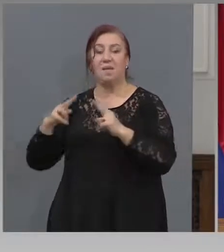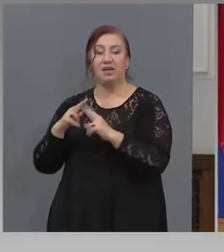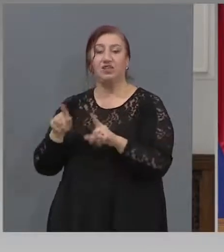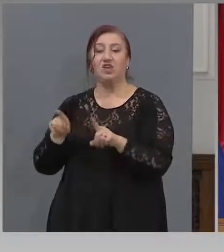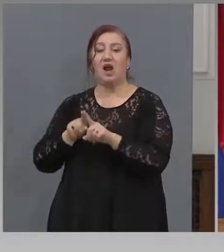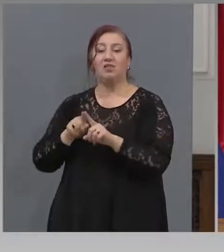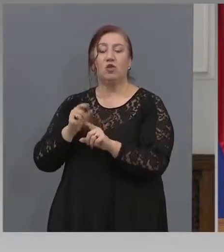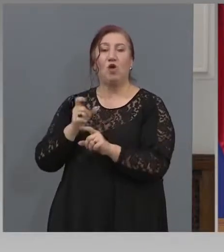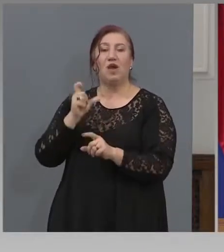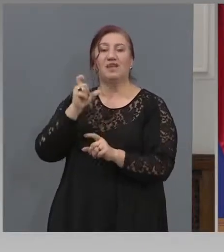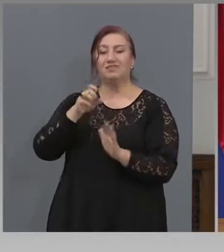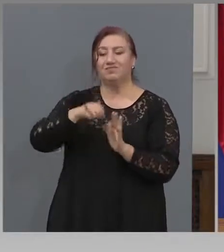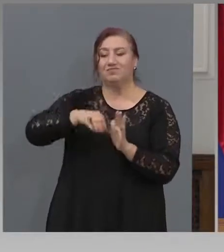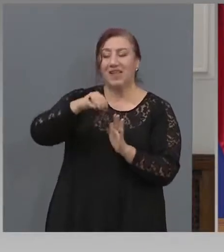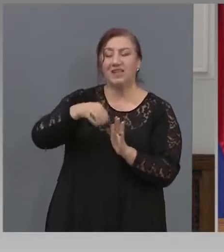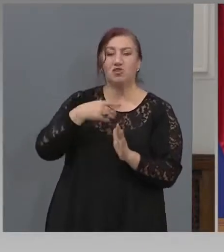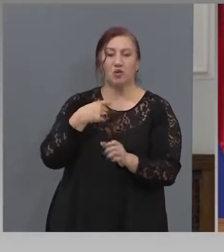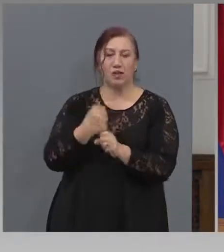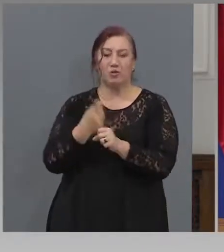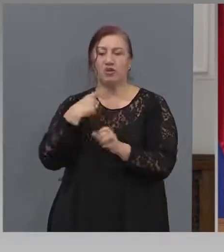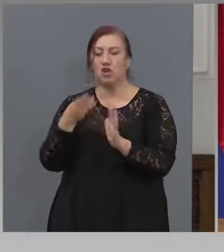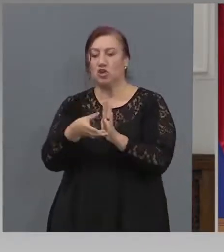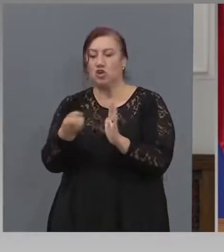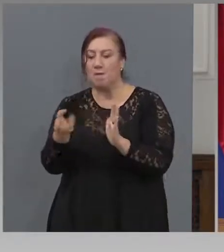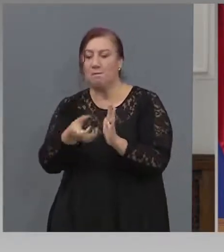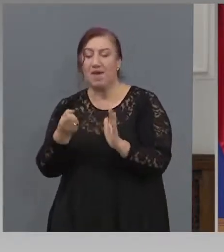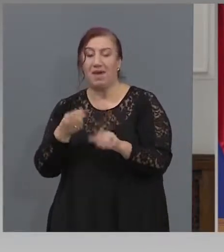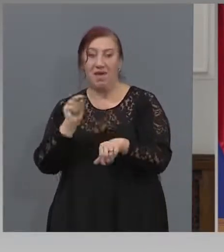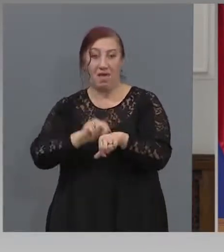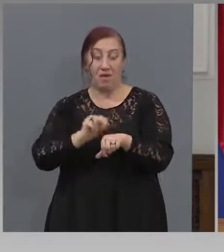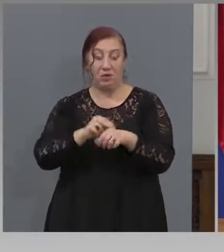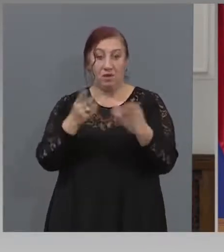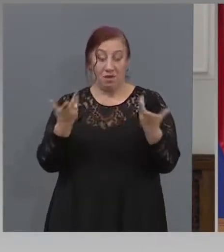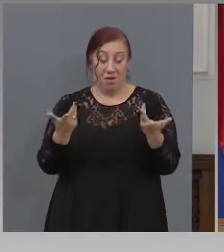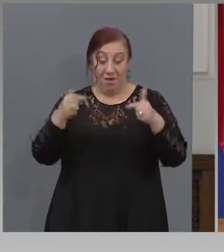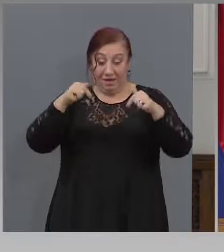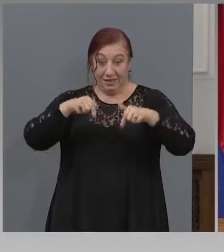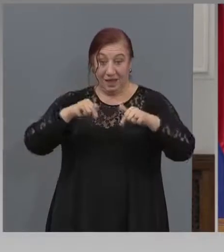кви. И сега, пускат тези смси,